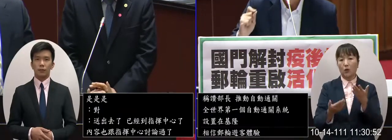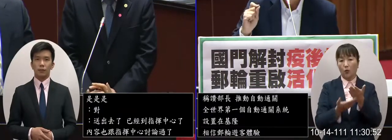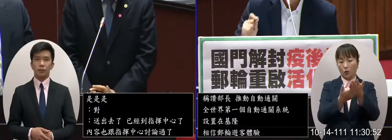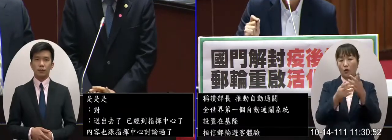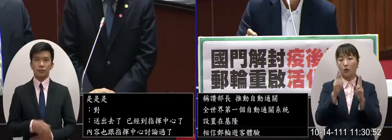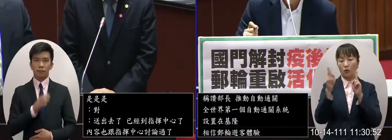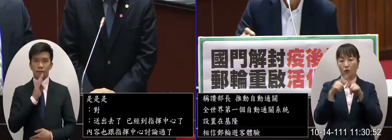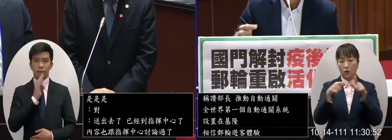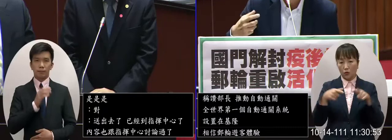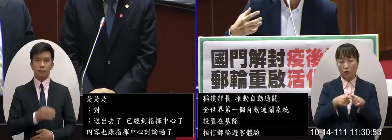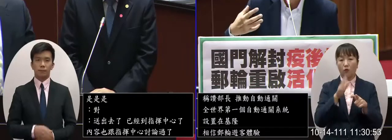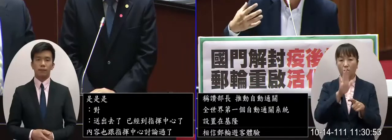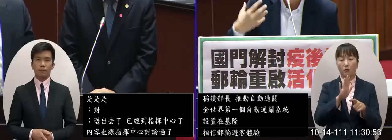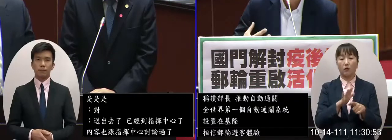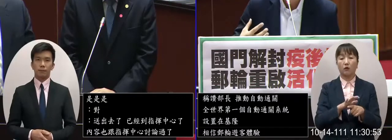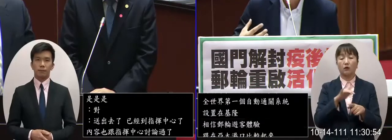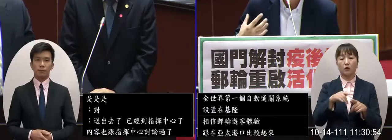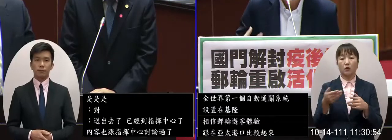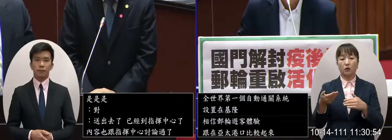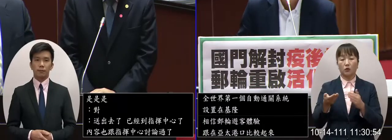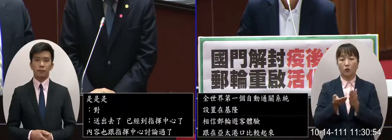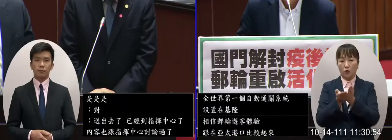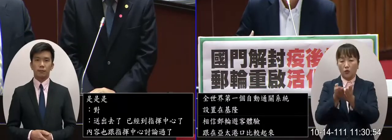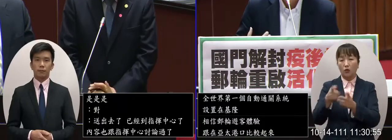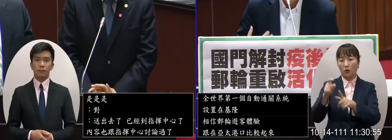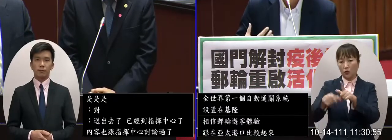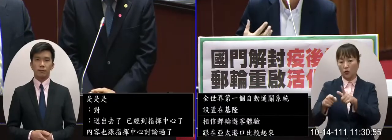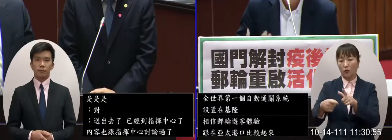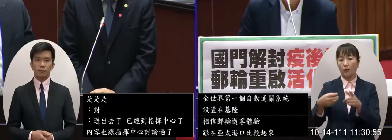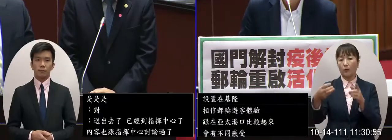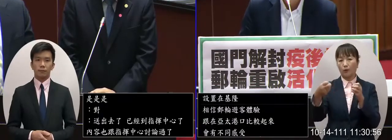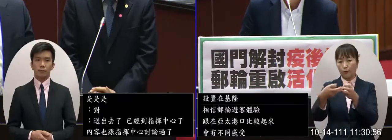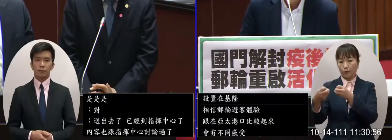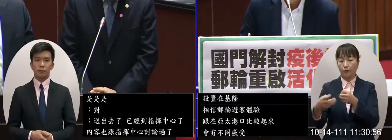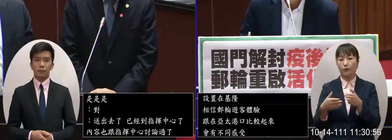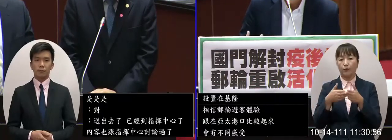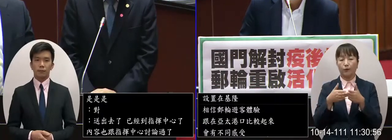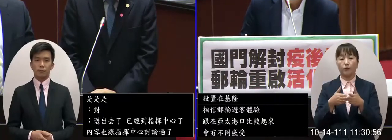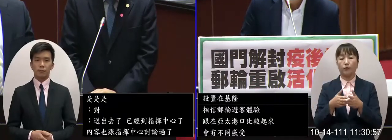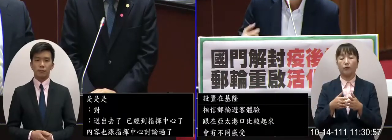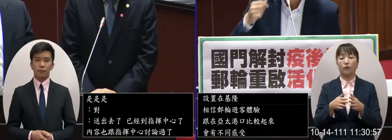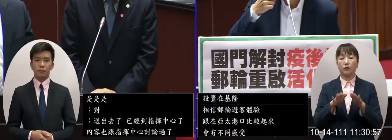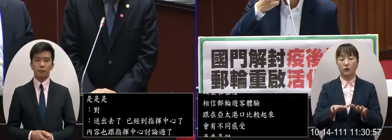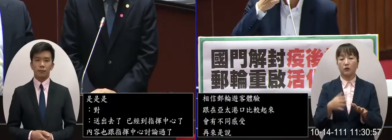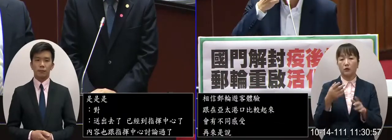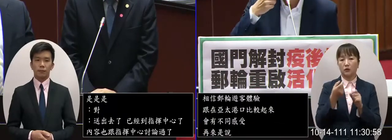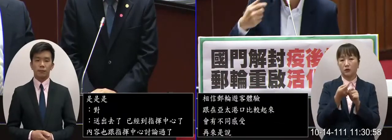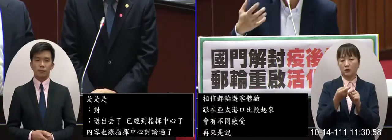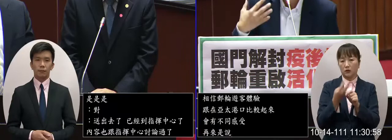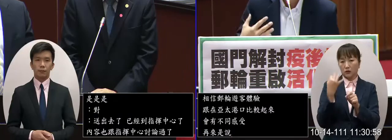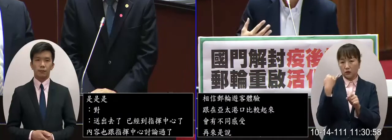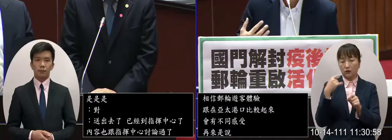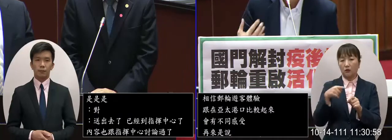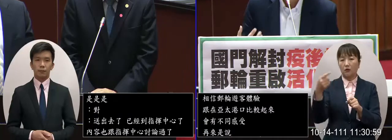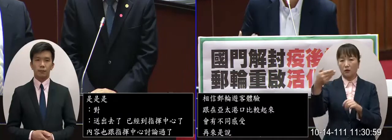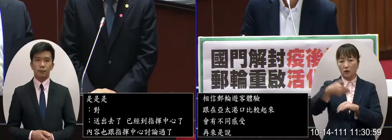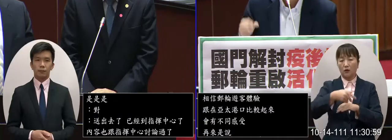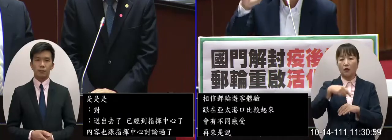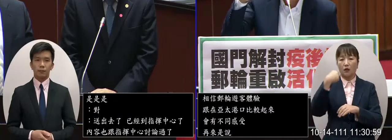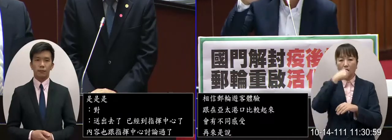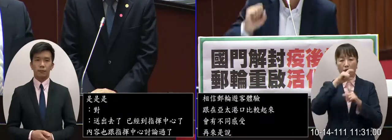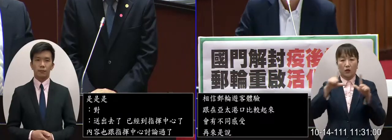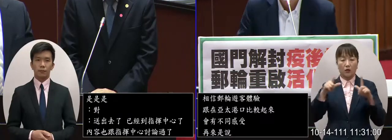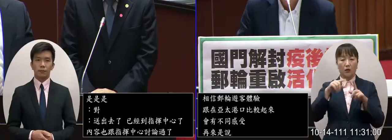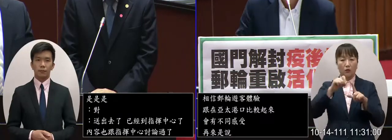心了對不對那接下來就是我們要跟郵輪的業者來跟他們溝通因為目前過去這幾年來來台灣的幾個大的